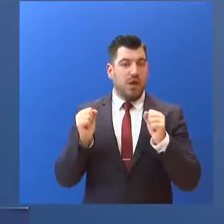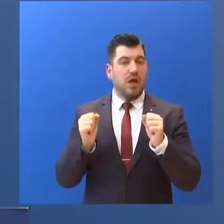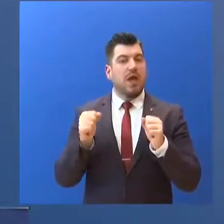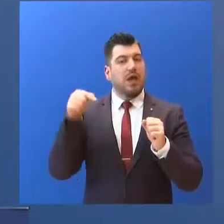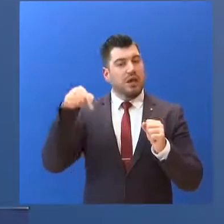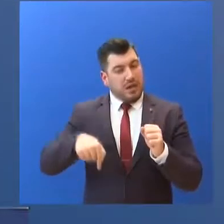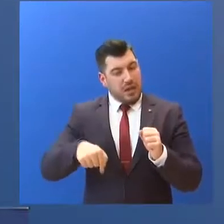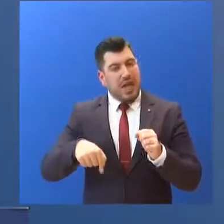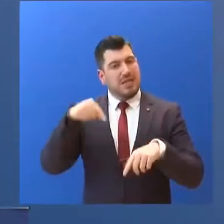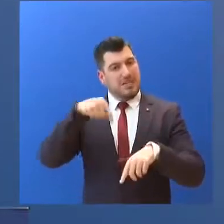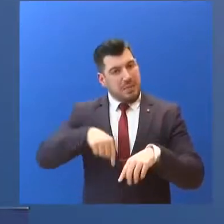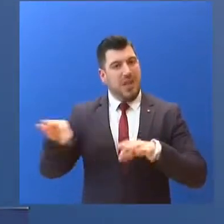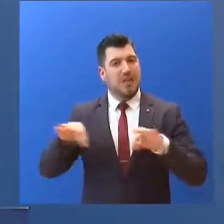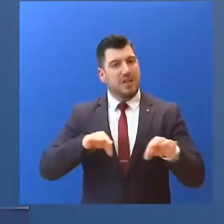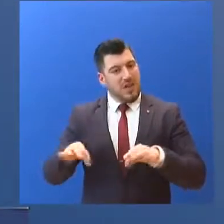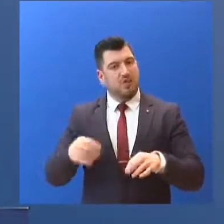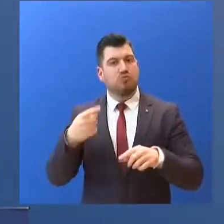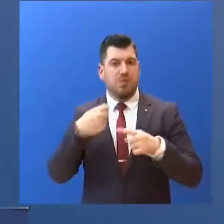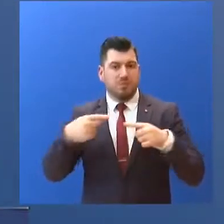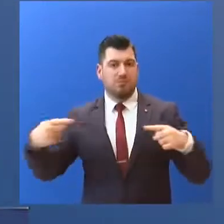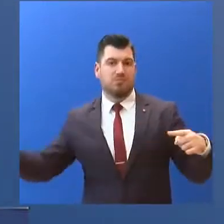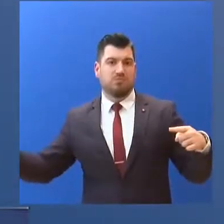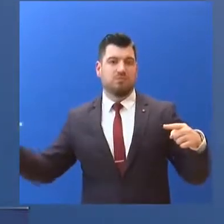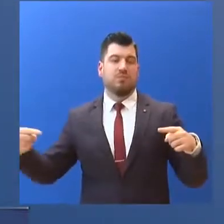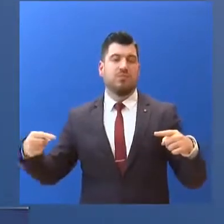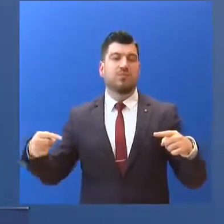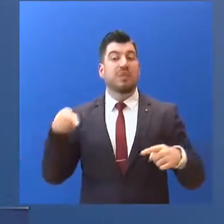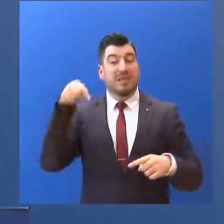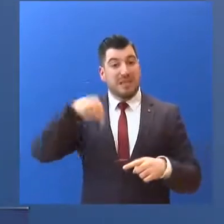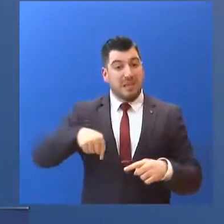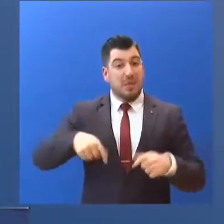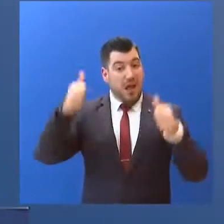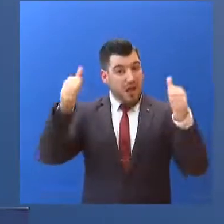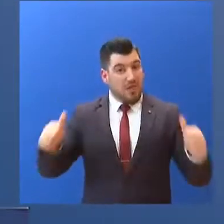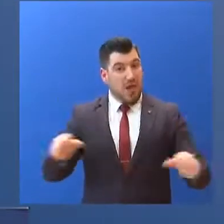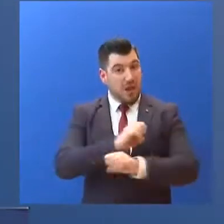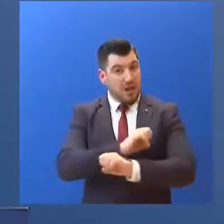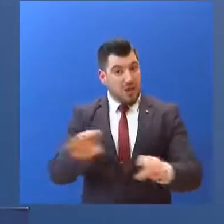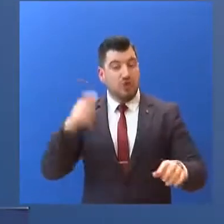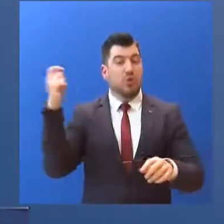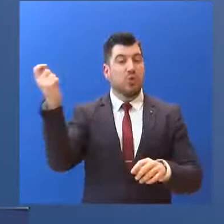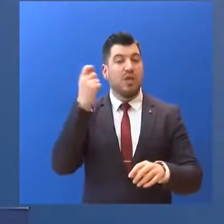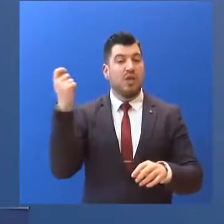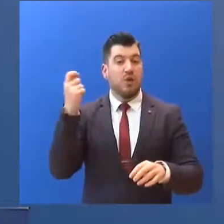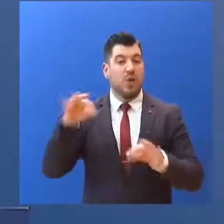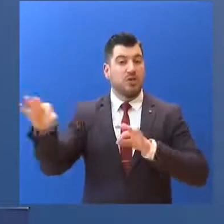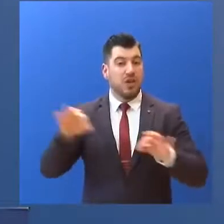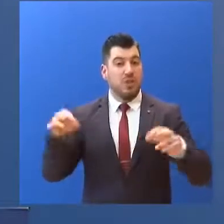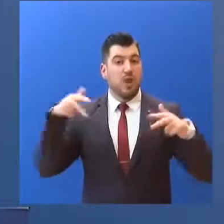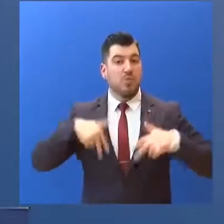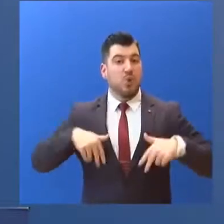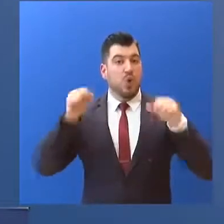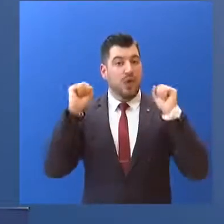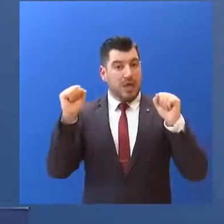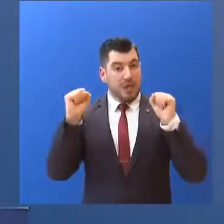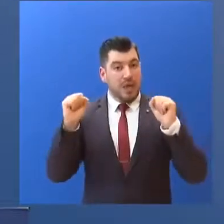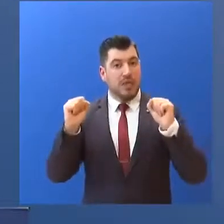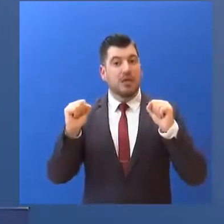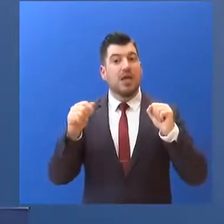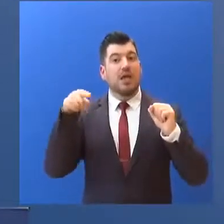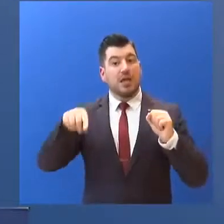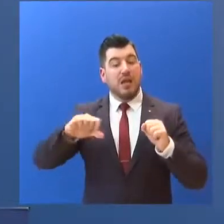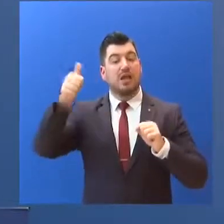σχεδιασμός. Σήμερα το απόγευμα ή το αργότερο αύριο... να αναμένεται την ανακοίνωση του Εθνικού Σχεδίου... που έχει εκπονηθεί από το Υπουργείο Υγείας... για την ένταξη και της